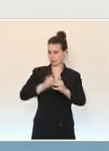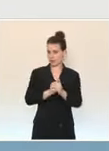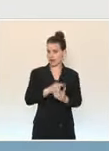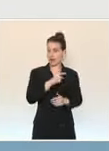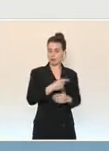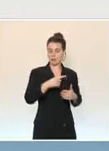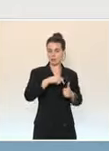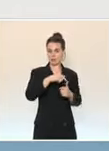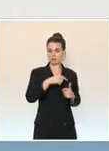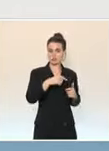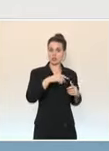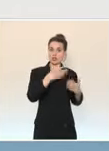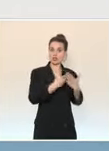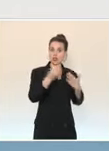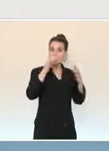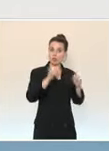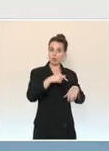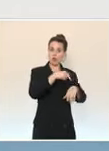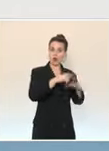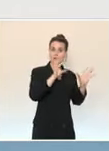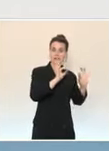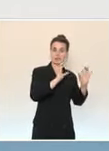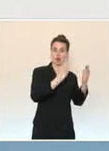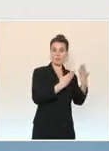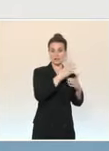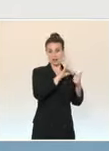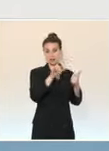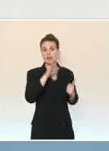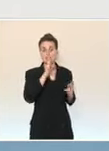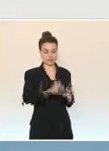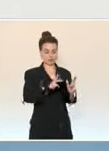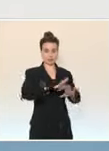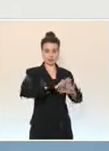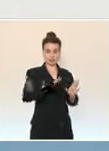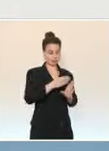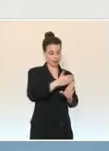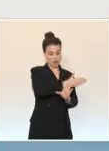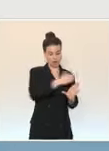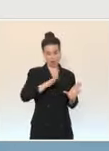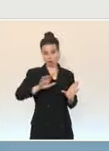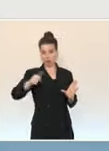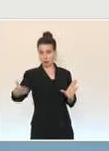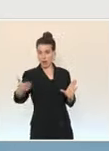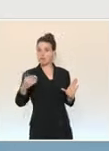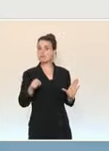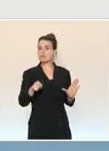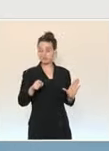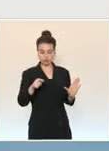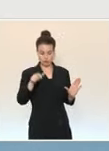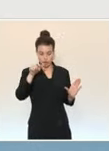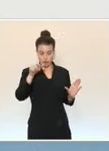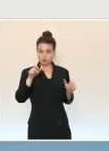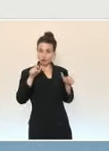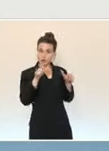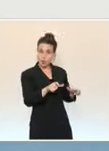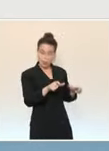limitées entre 10h du matin et midi. En dehors de ces horaires, la personne en quarantaine pourra faire l'objet à tout moment d'un contrôle sur le